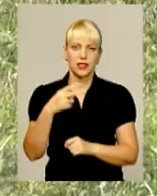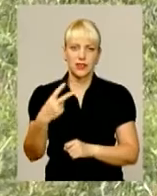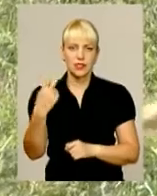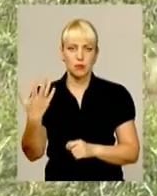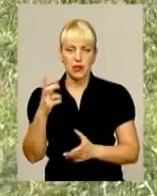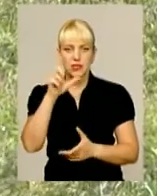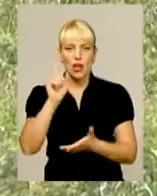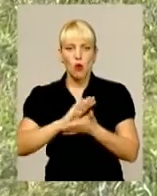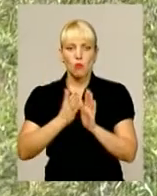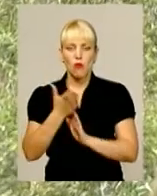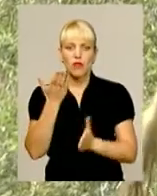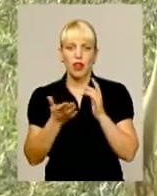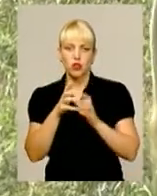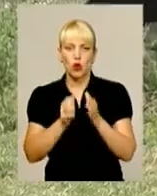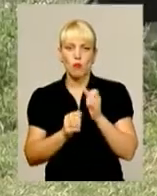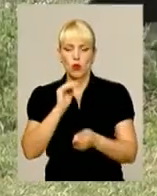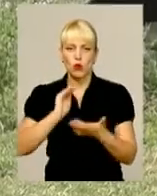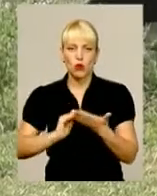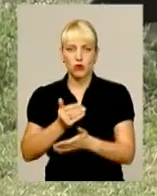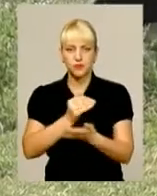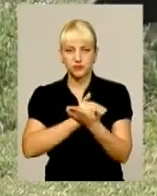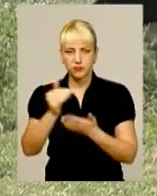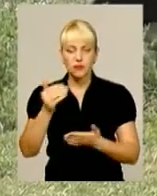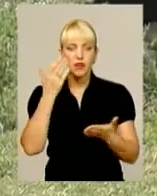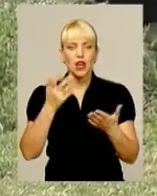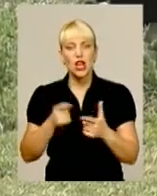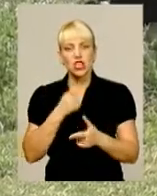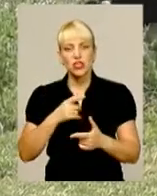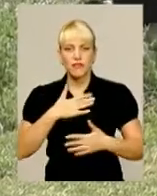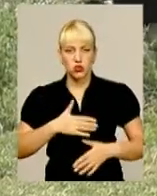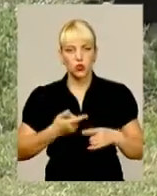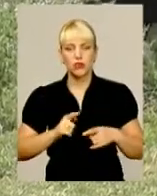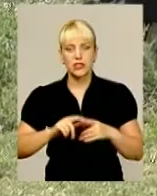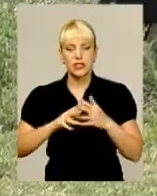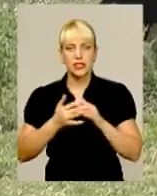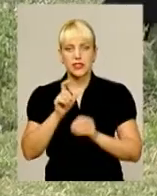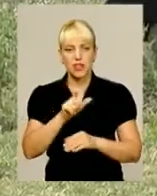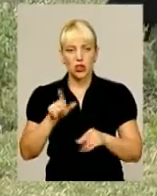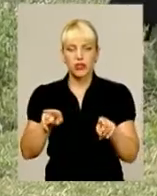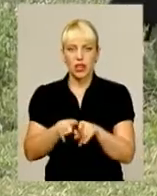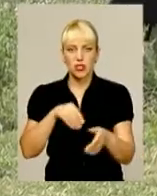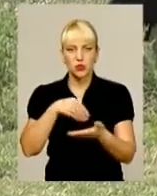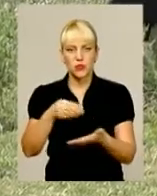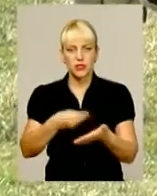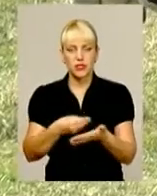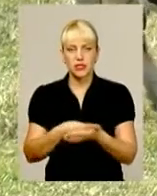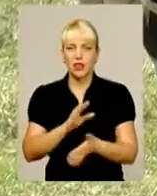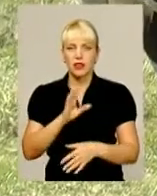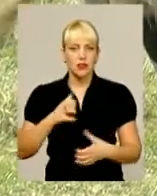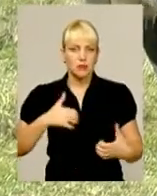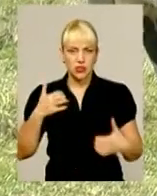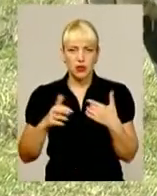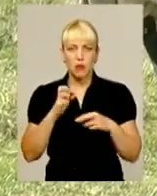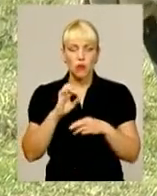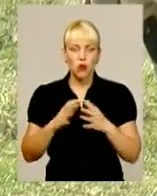умови, що показники сировини їх влаштовують. А от чи влаштовує селян, така закупівельна ціна на молоко не переймаються. Адже селяни все